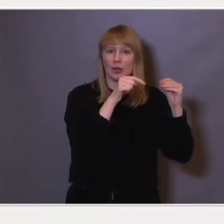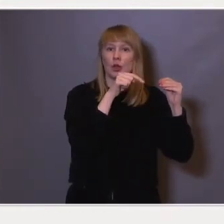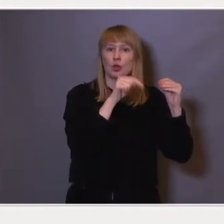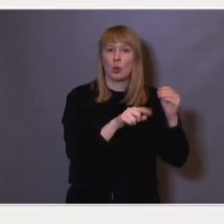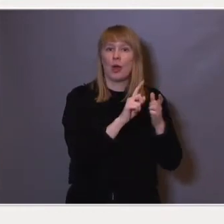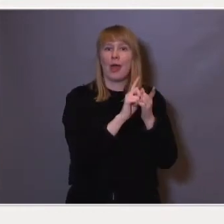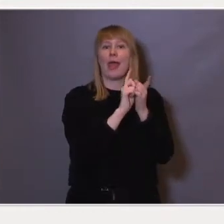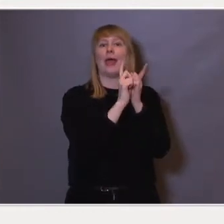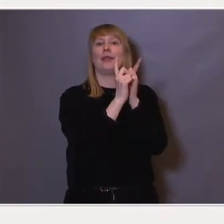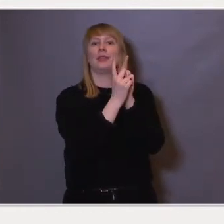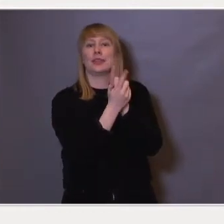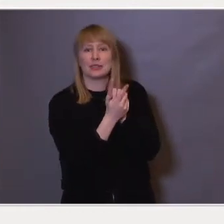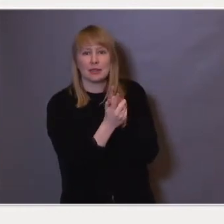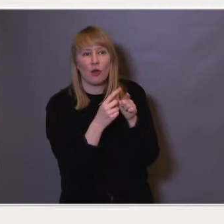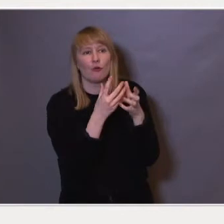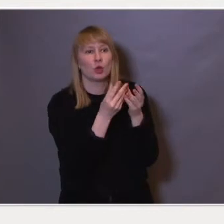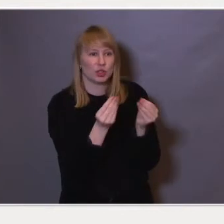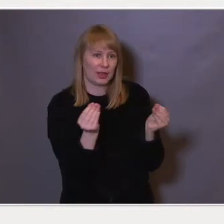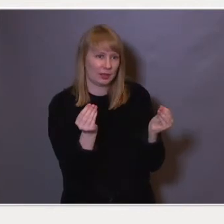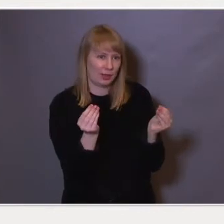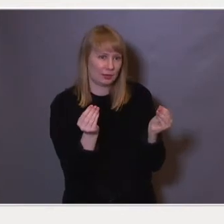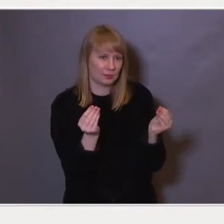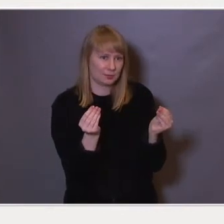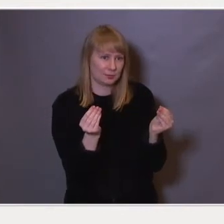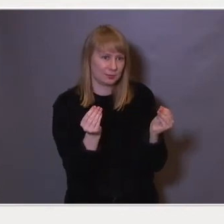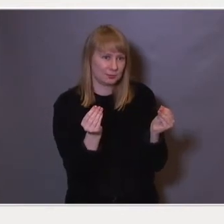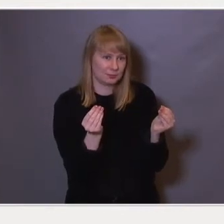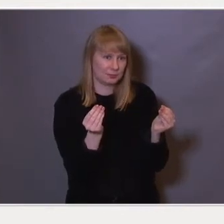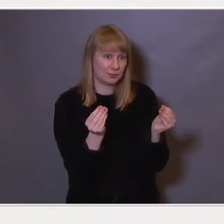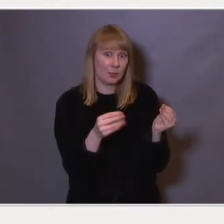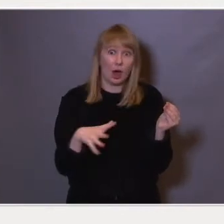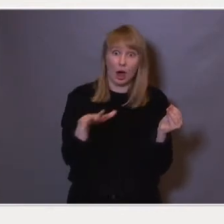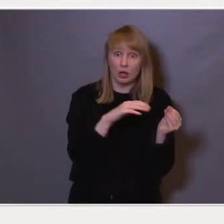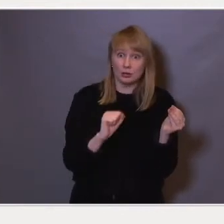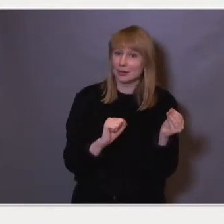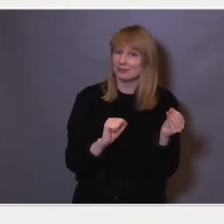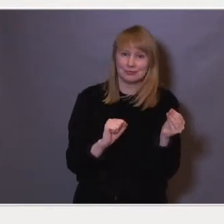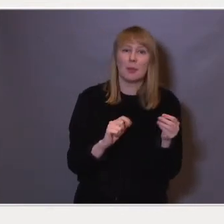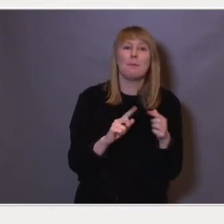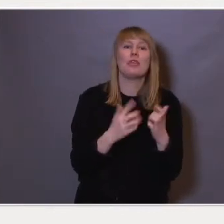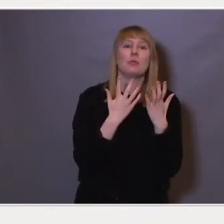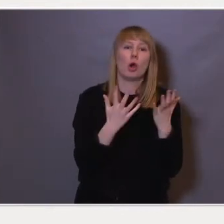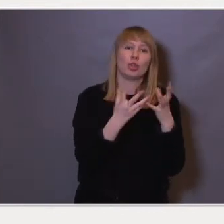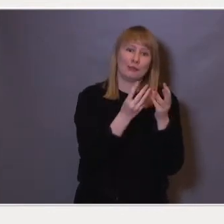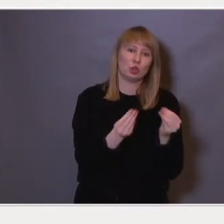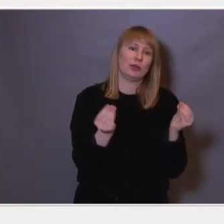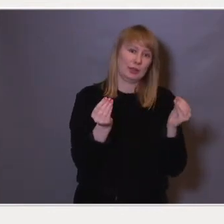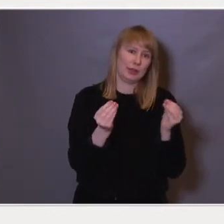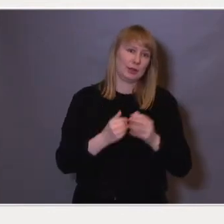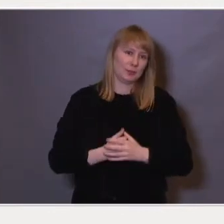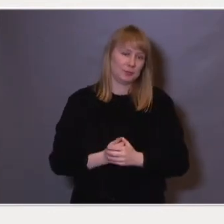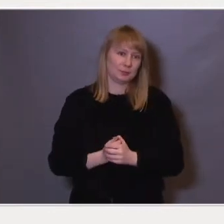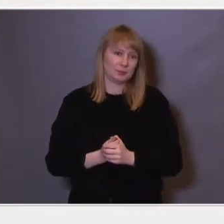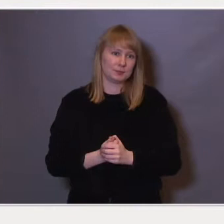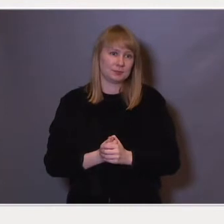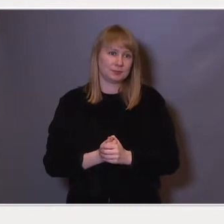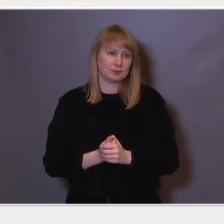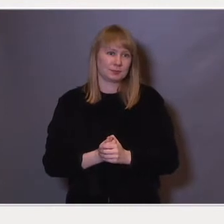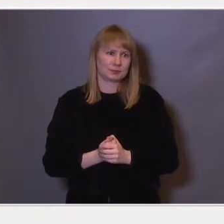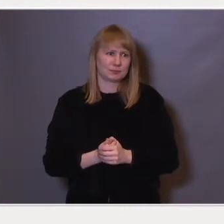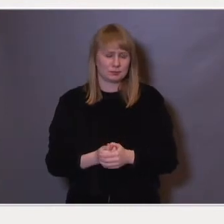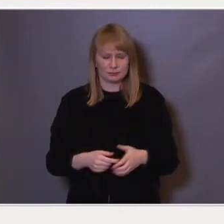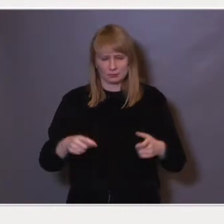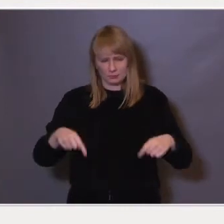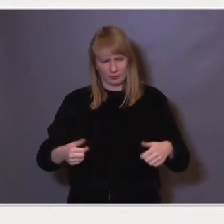ferd med å endre seg, eller forsvinne helt. Ikke alle, men mange av dem. Det er også mye